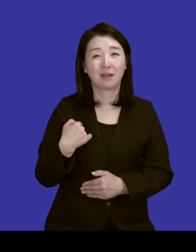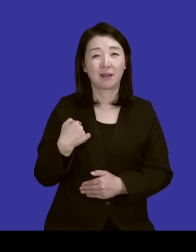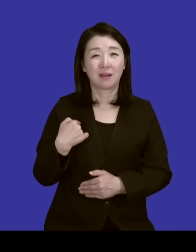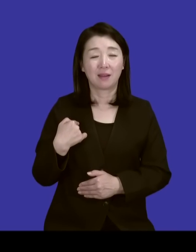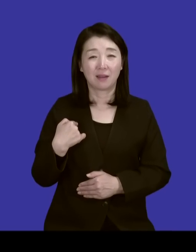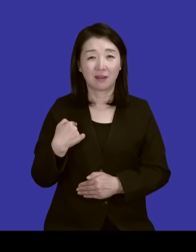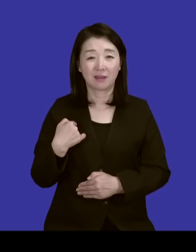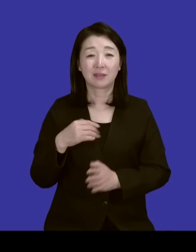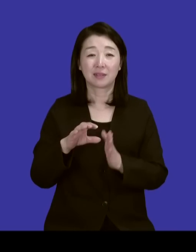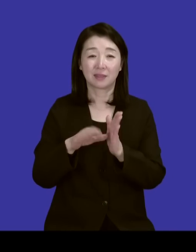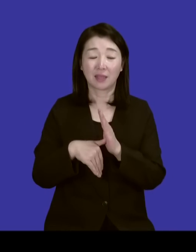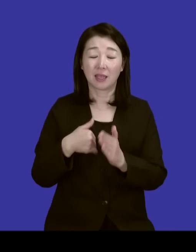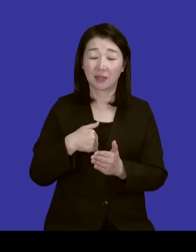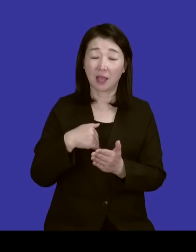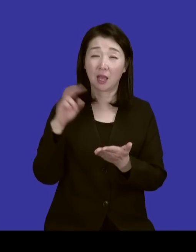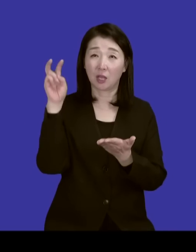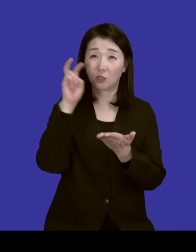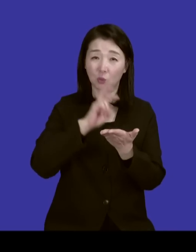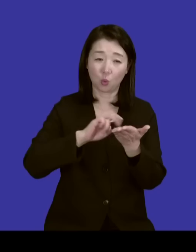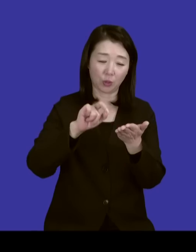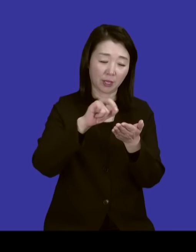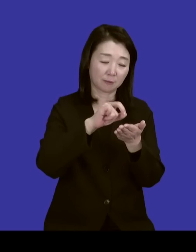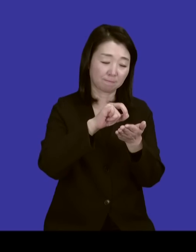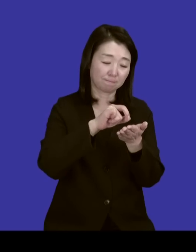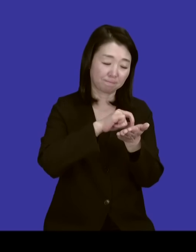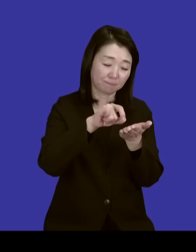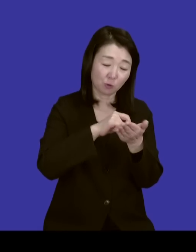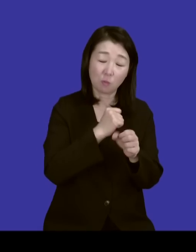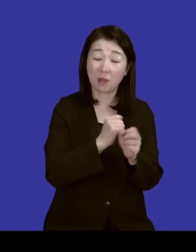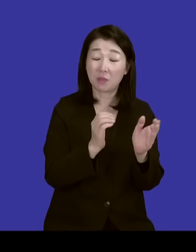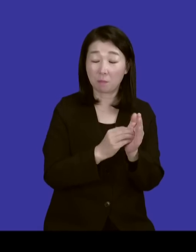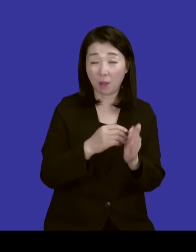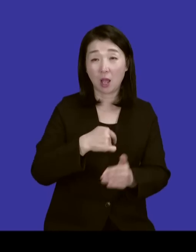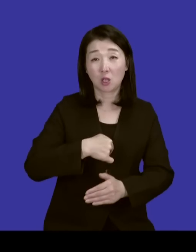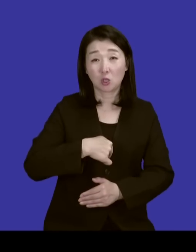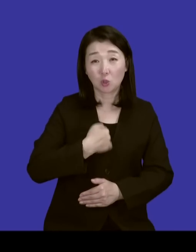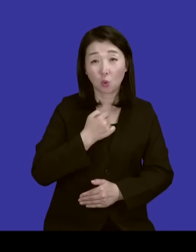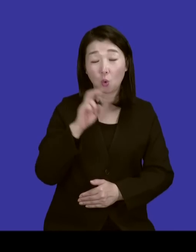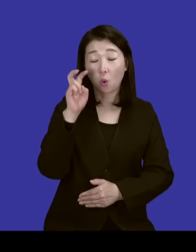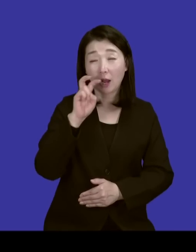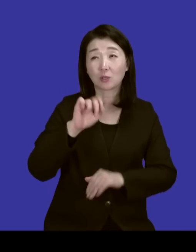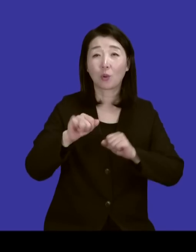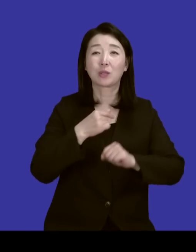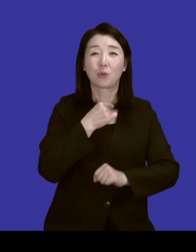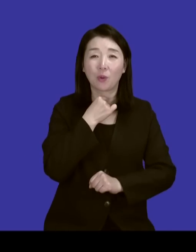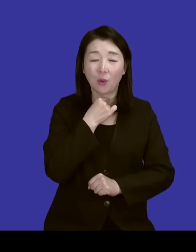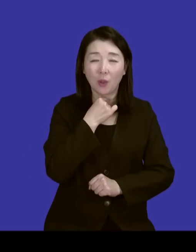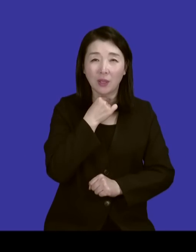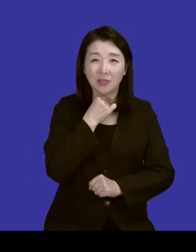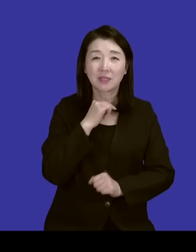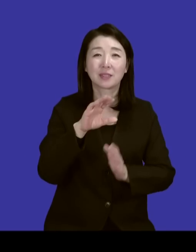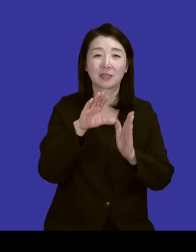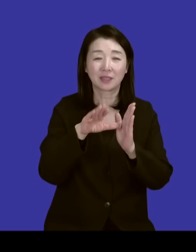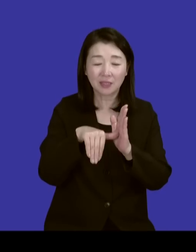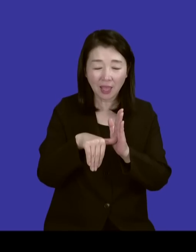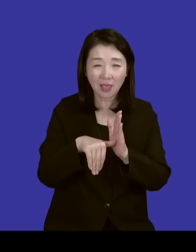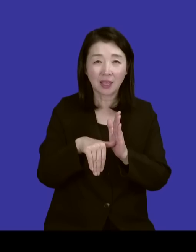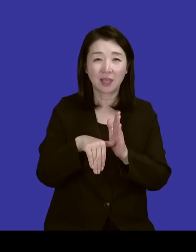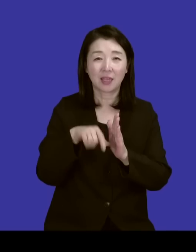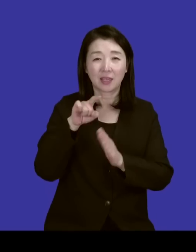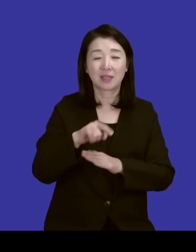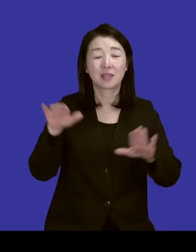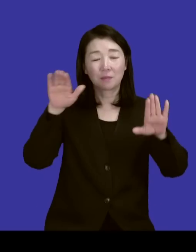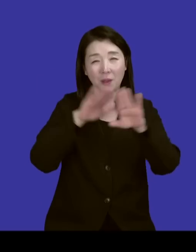와중에 제가 이제 곡을 쓰면서 솔로라도 해봐야 되겠다고 해서 솔로 낸 앨범이 이 밤을 다시 한 번 그렇죠. 헤아를 다시